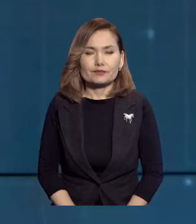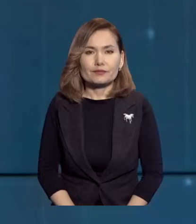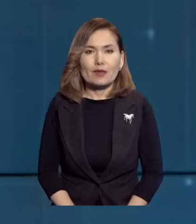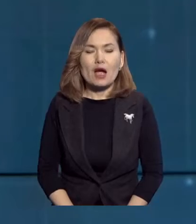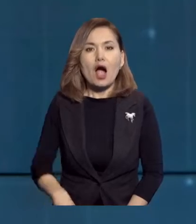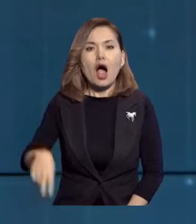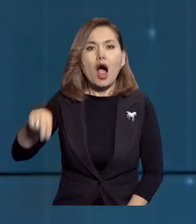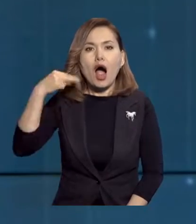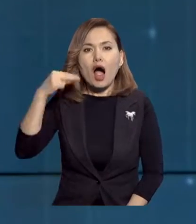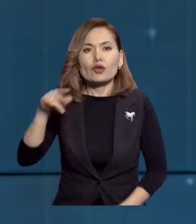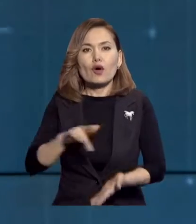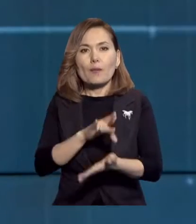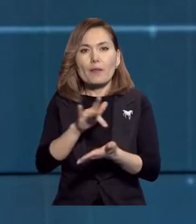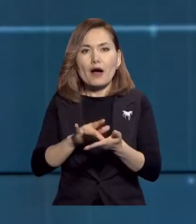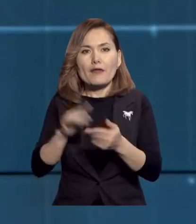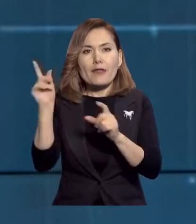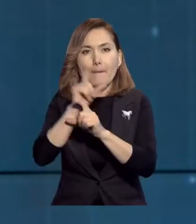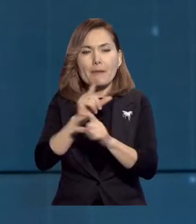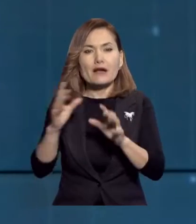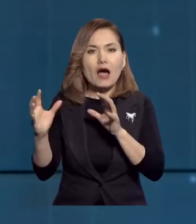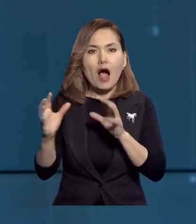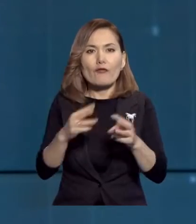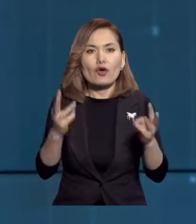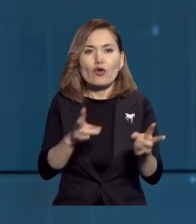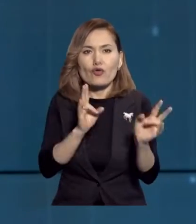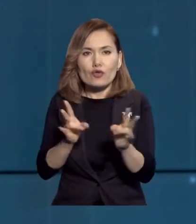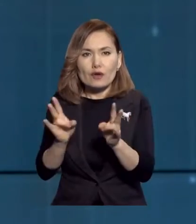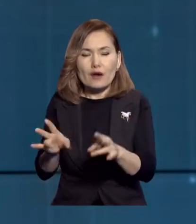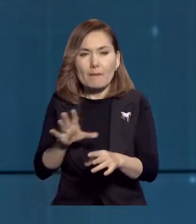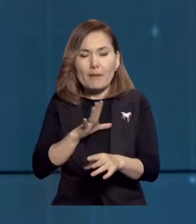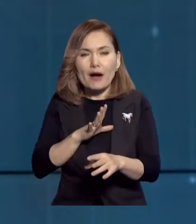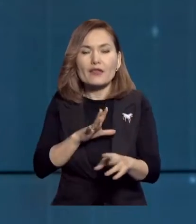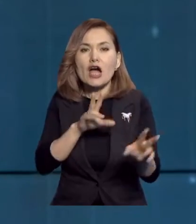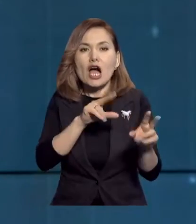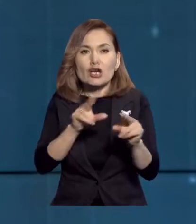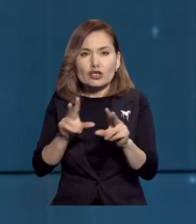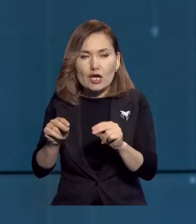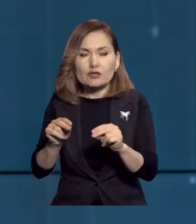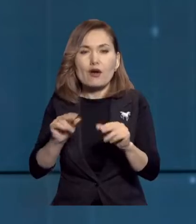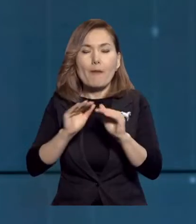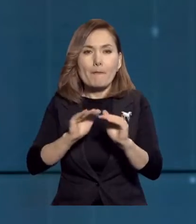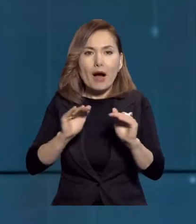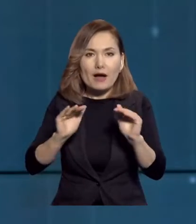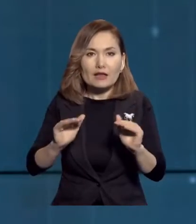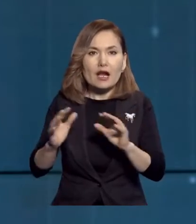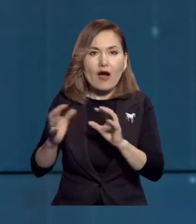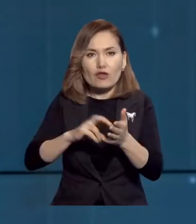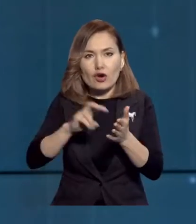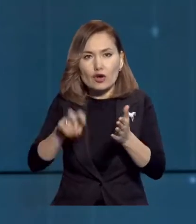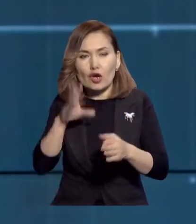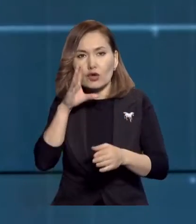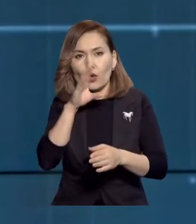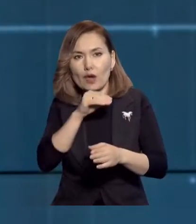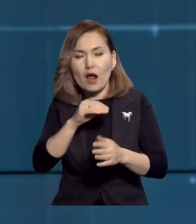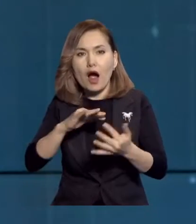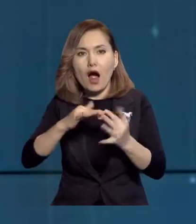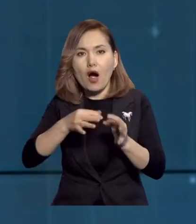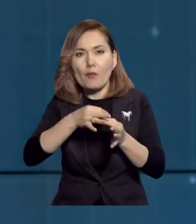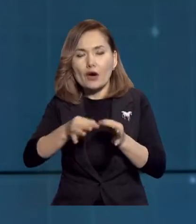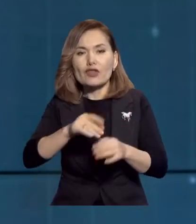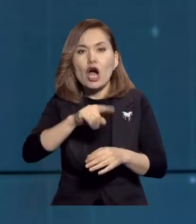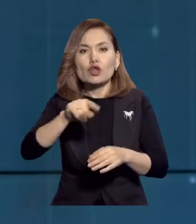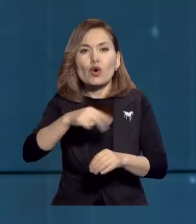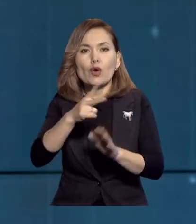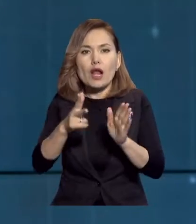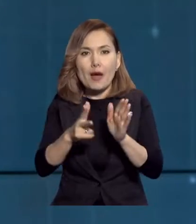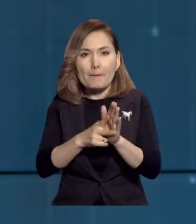Ақтубеде мектеп автобусы бөртен табырой болғанда балалар дергезінде сұртқа шығарылған кірпішті ауылындағы нөмірі 18